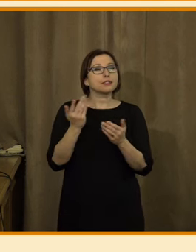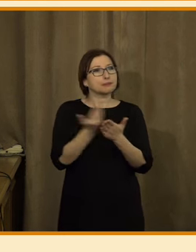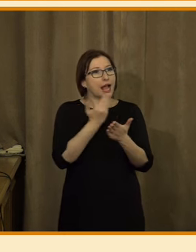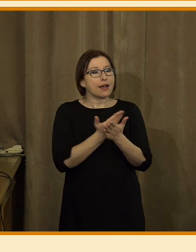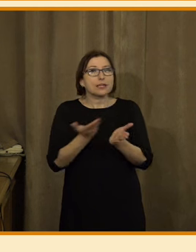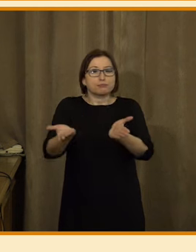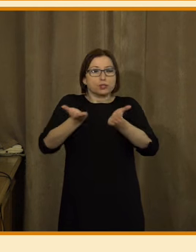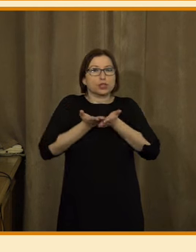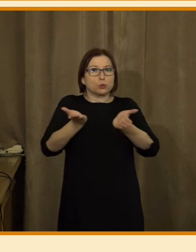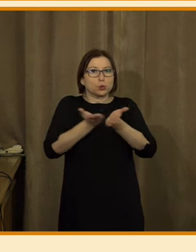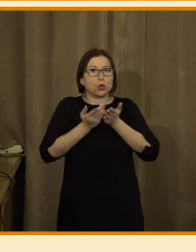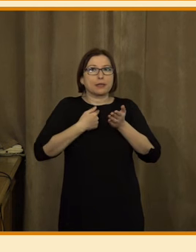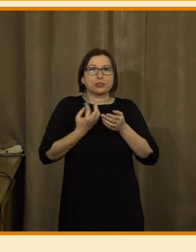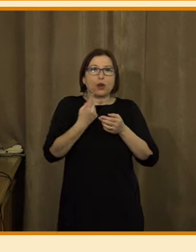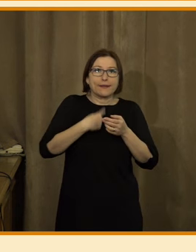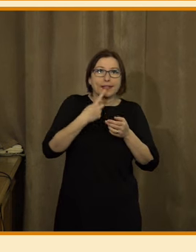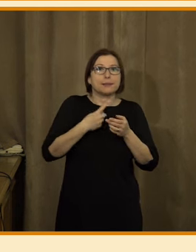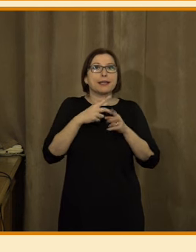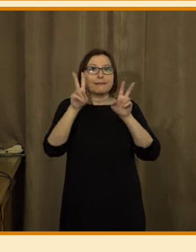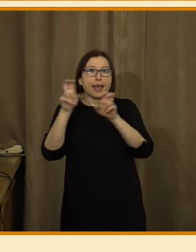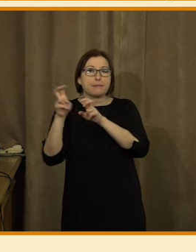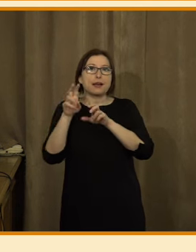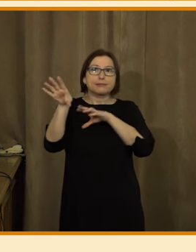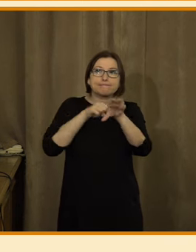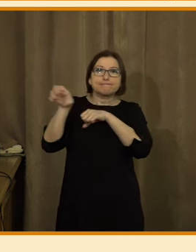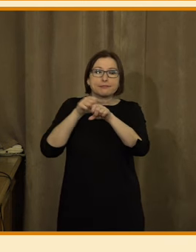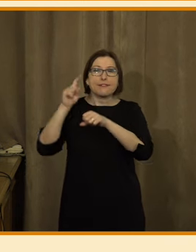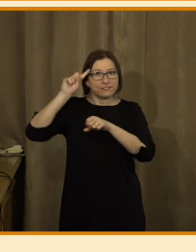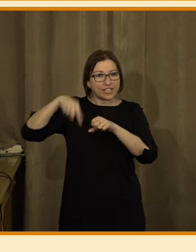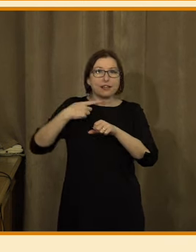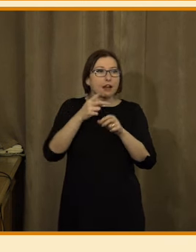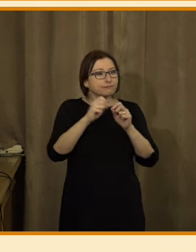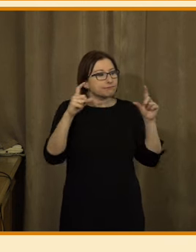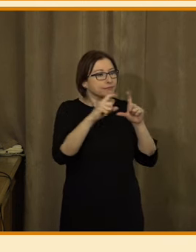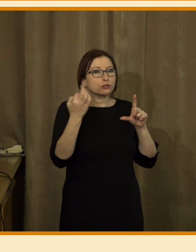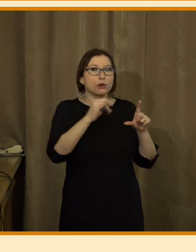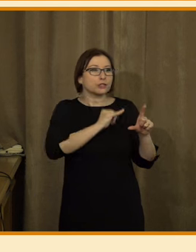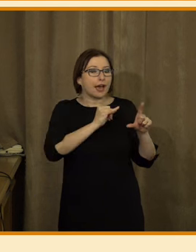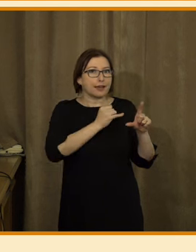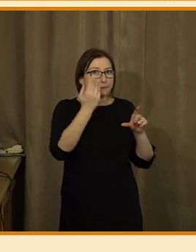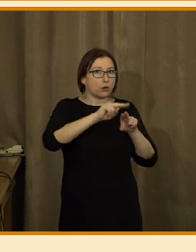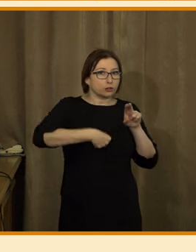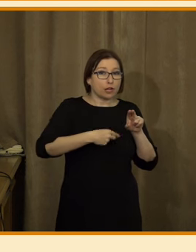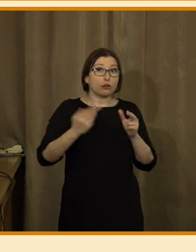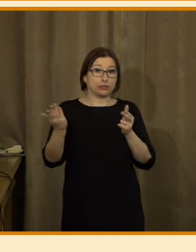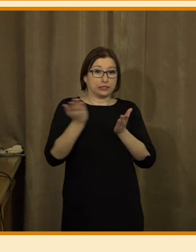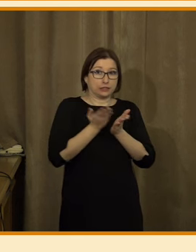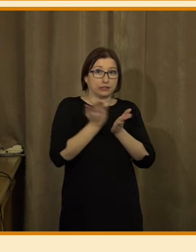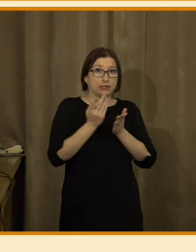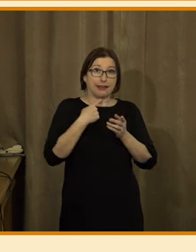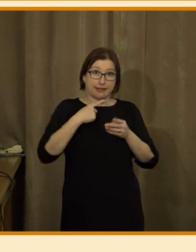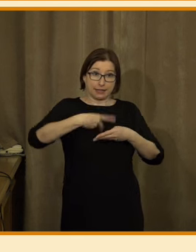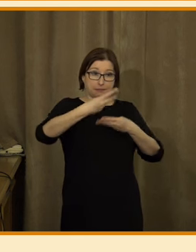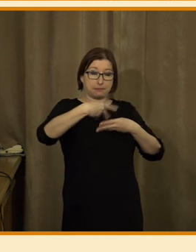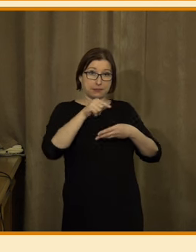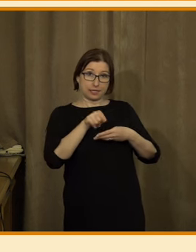pravodajského webu konkrétnímu uživateli na základě schromážděných dat o jeho zájmech a preferencích. Začasté, jestli si lidé